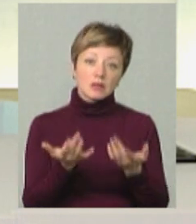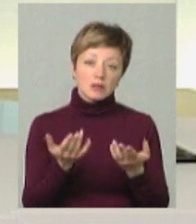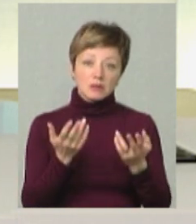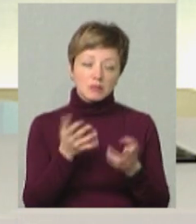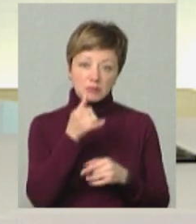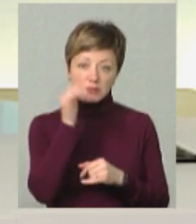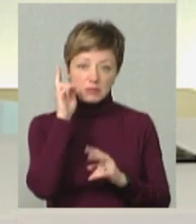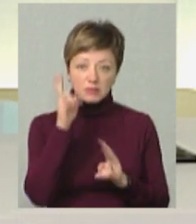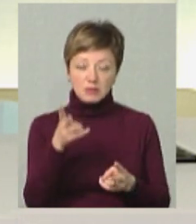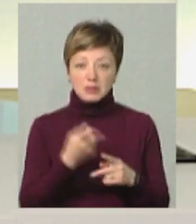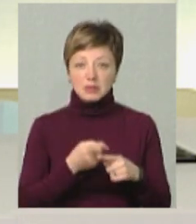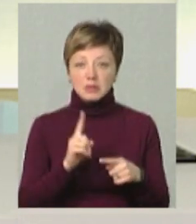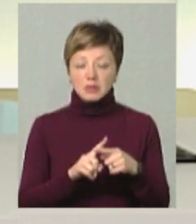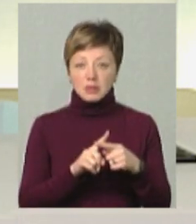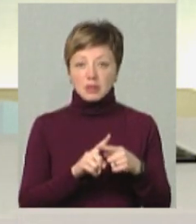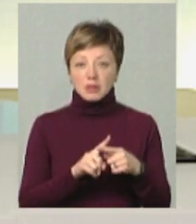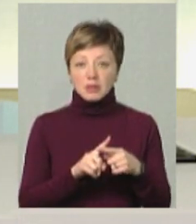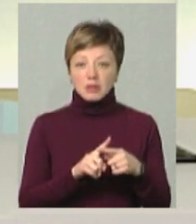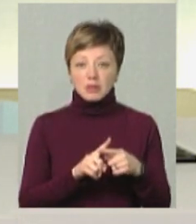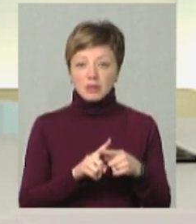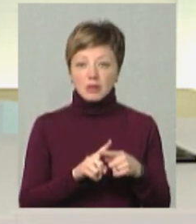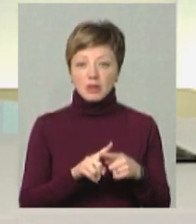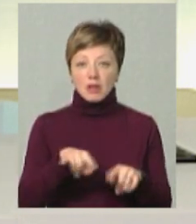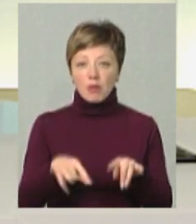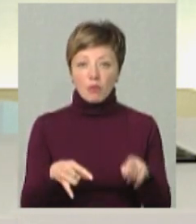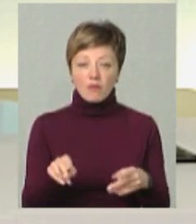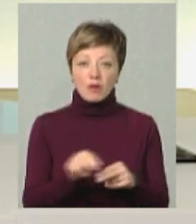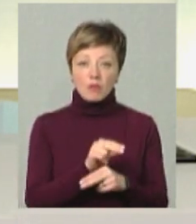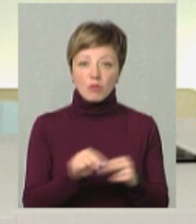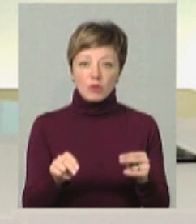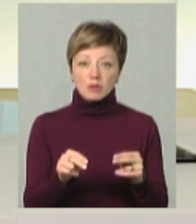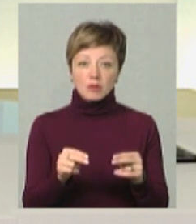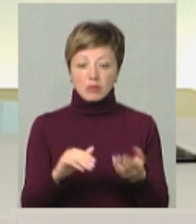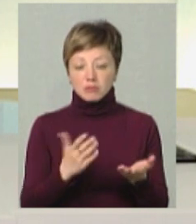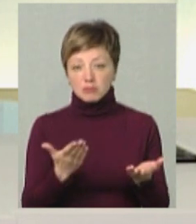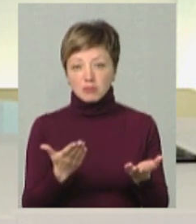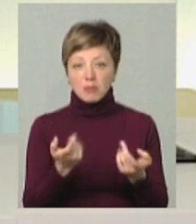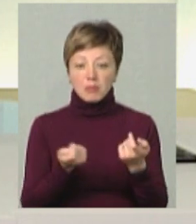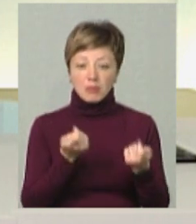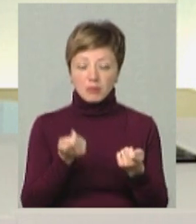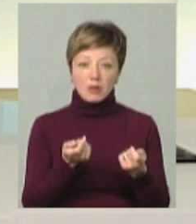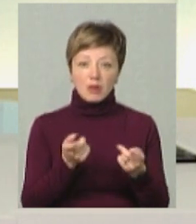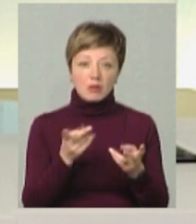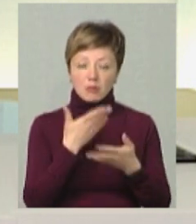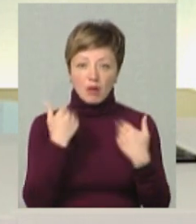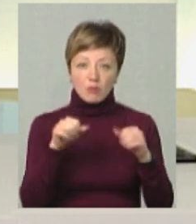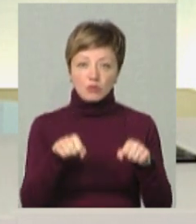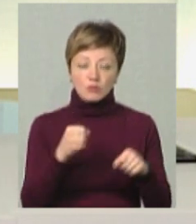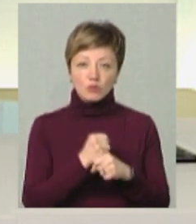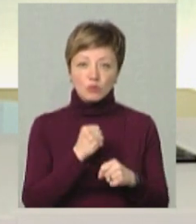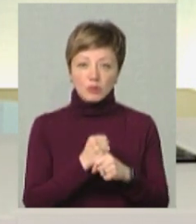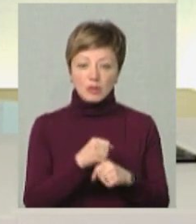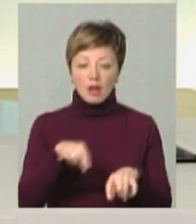ну, не скажу, тому що це, по суті, якби, аварійний ямковий ремонт, десь невеличкими картами, де вже немає можливості, якби, робити